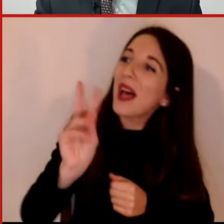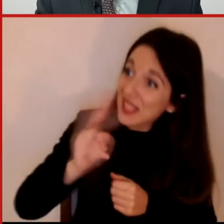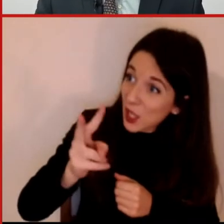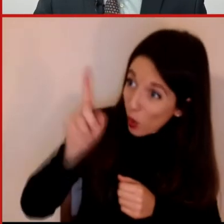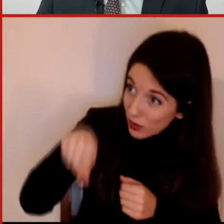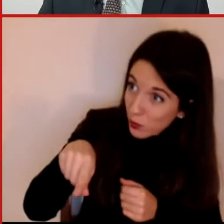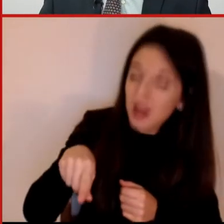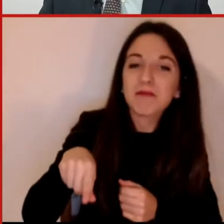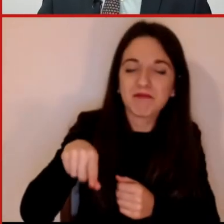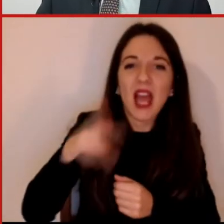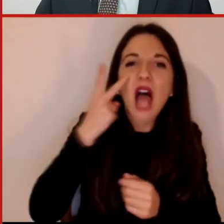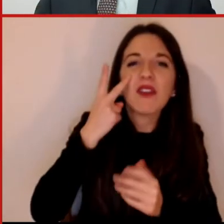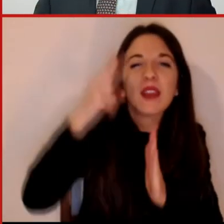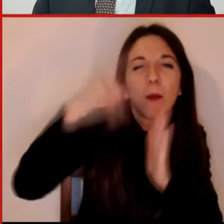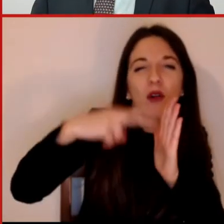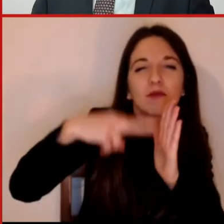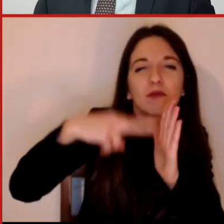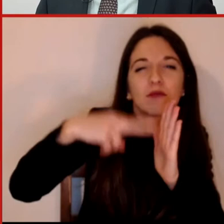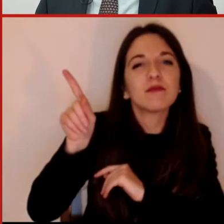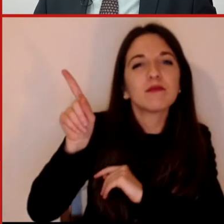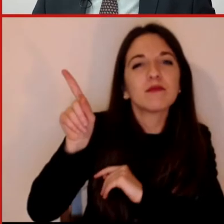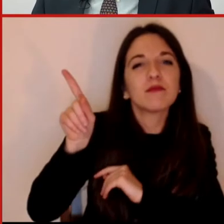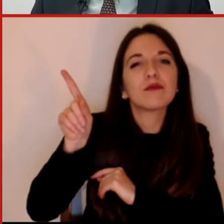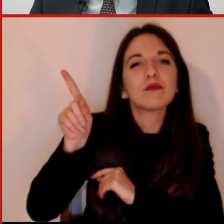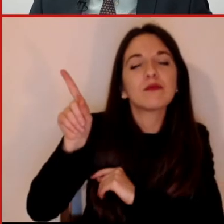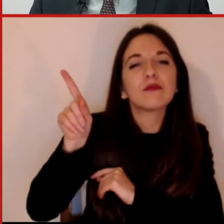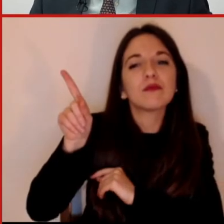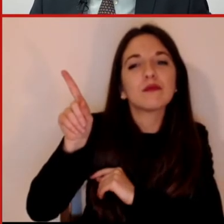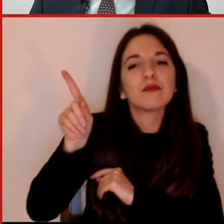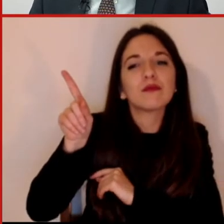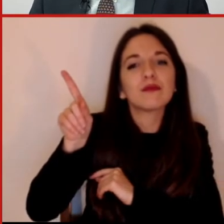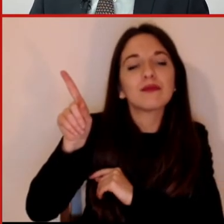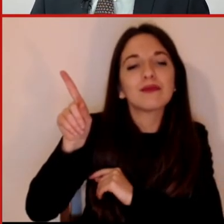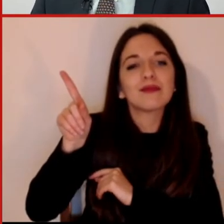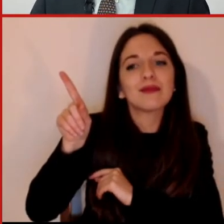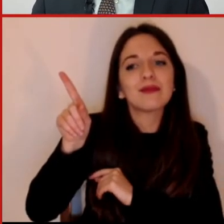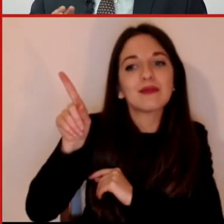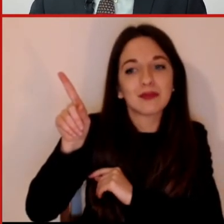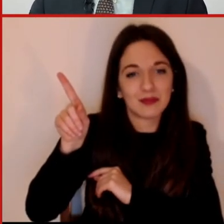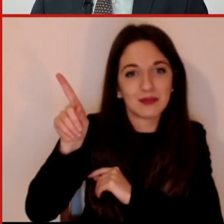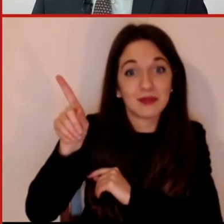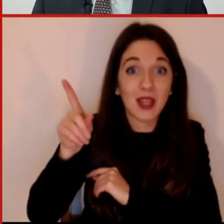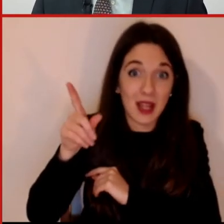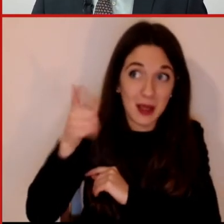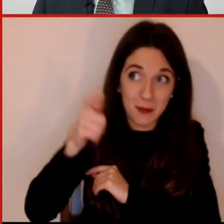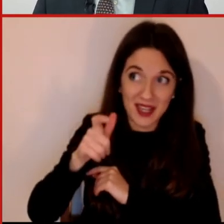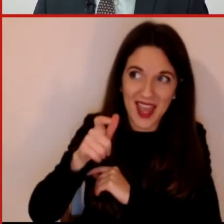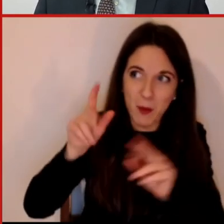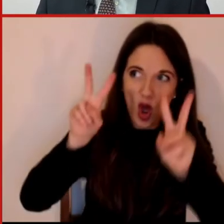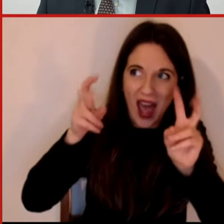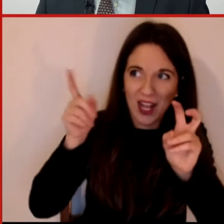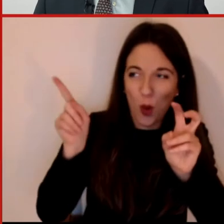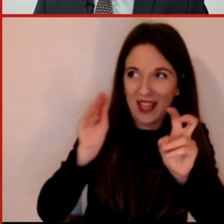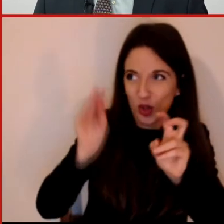Allora andiamo a guardare le risposte perché questa seconda domanda, diciamo, introduce poi la seconda parte dell'intervento del professor